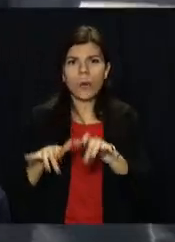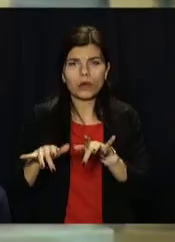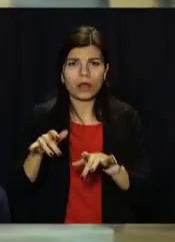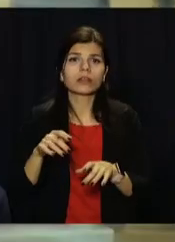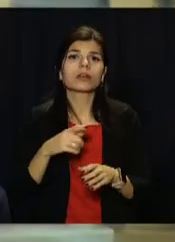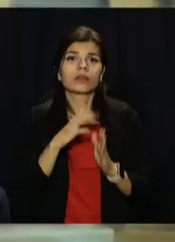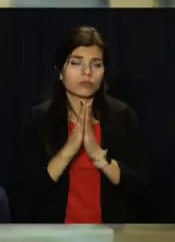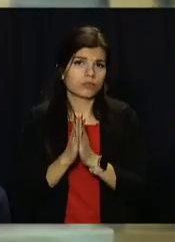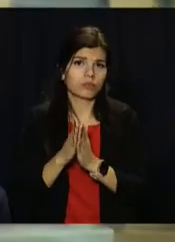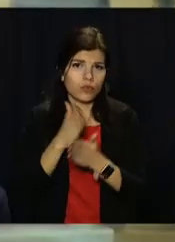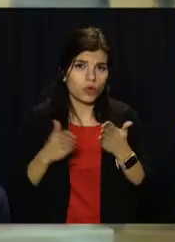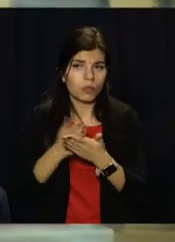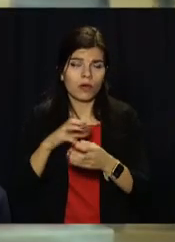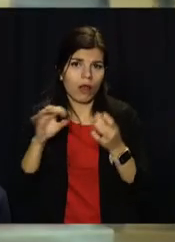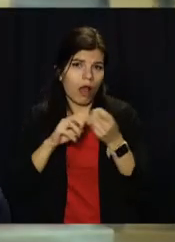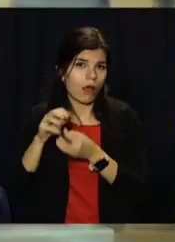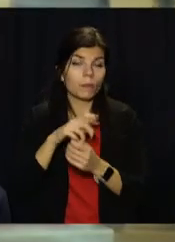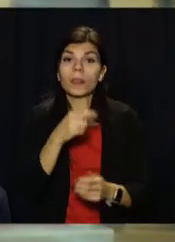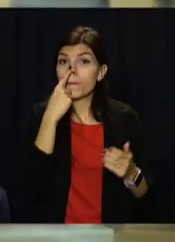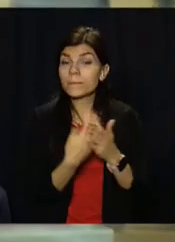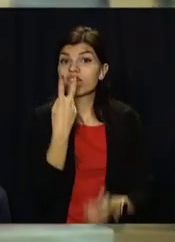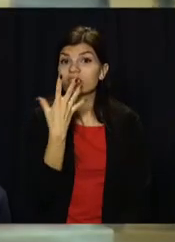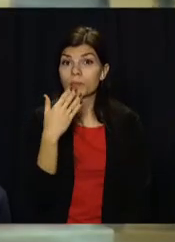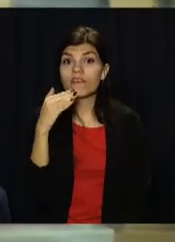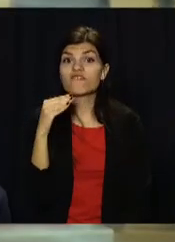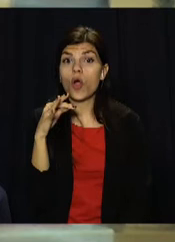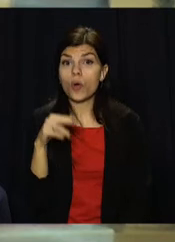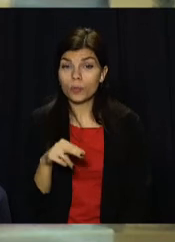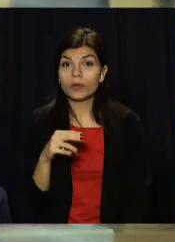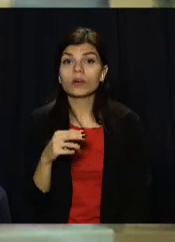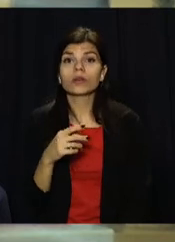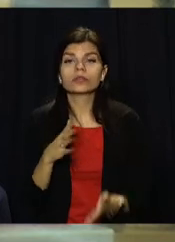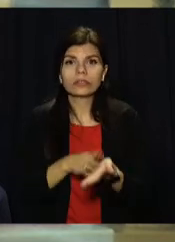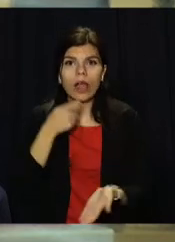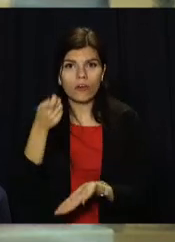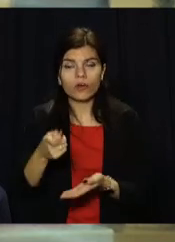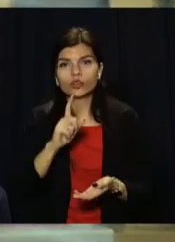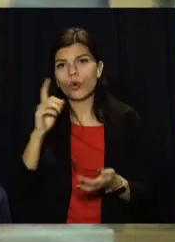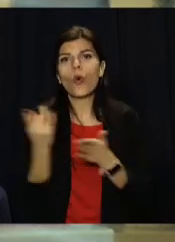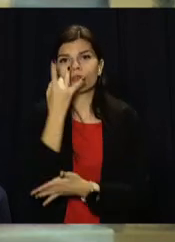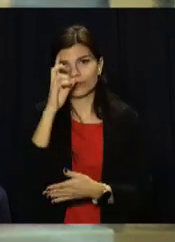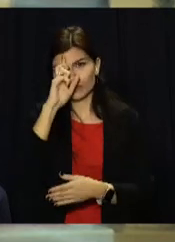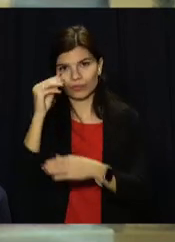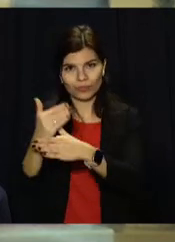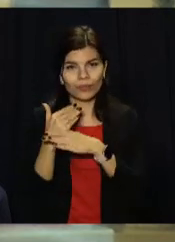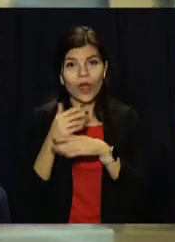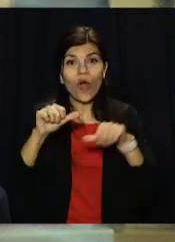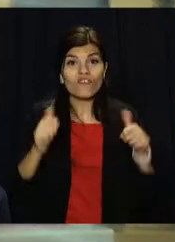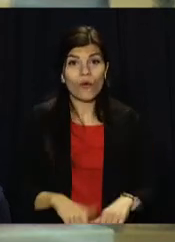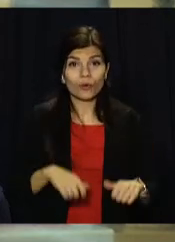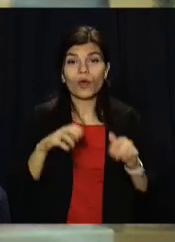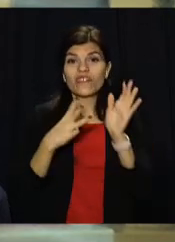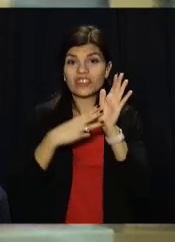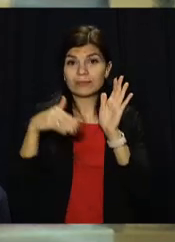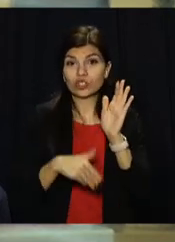Понад 200 тисяч ФОПів подали заявки, аби отримати одноразову матеріальну допомогу від держави. Оформити компенсацію у